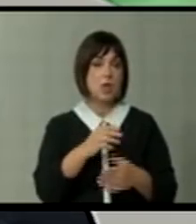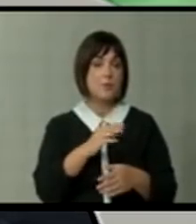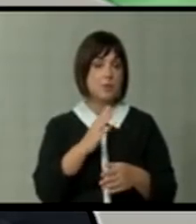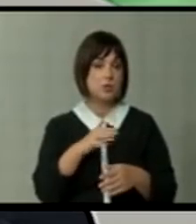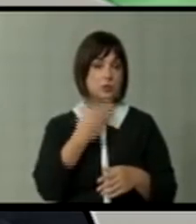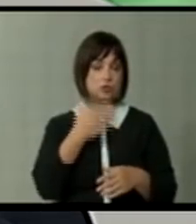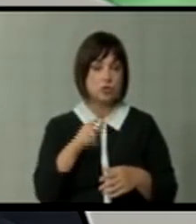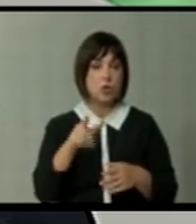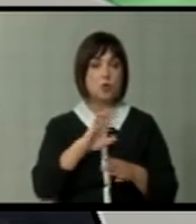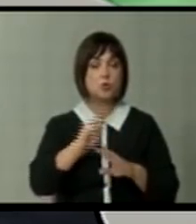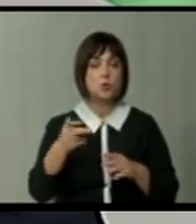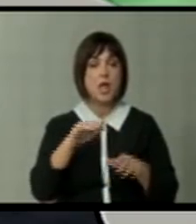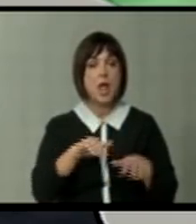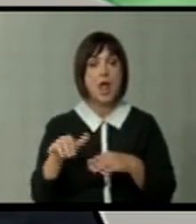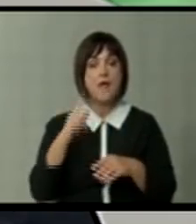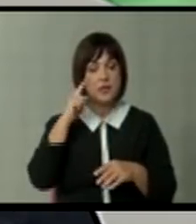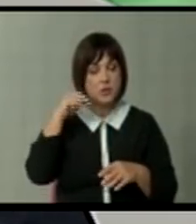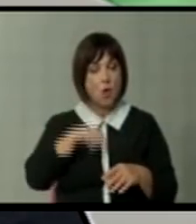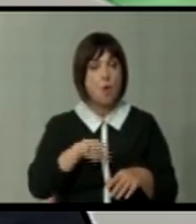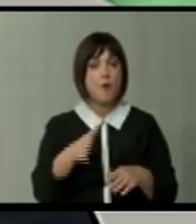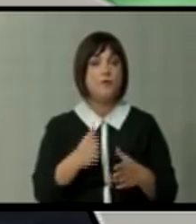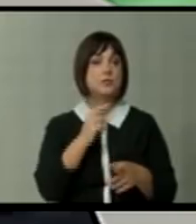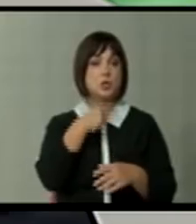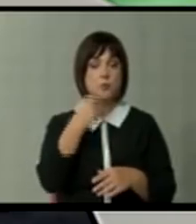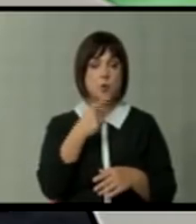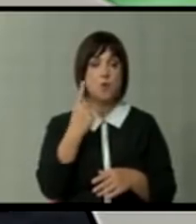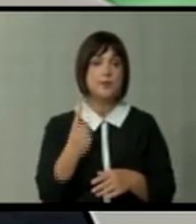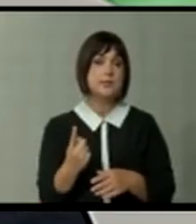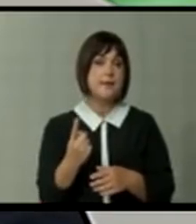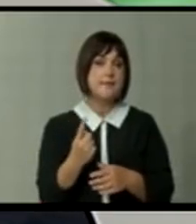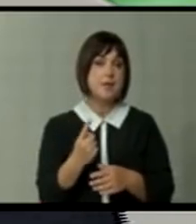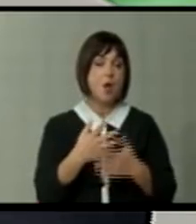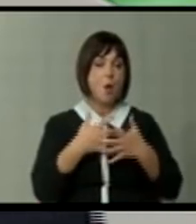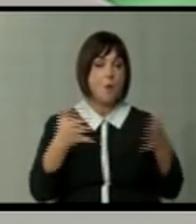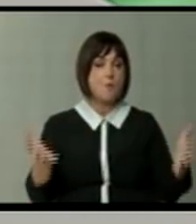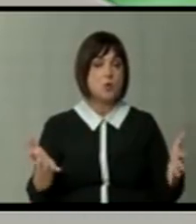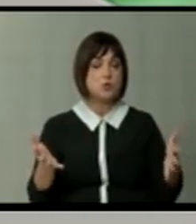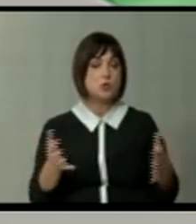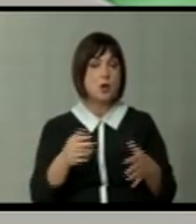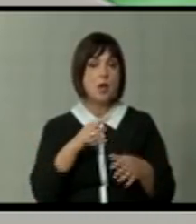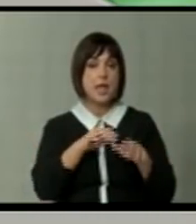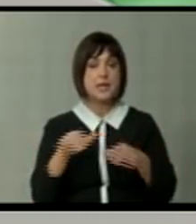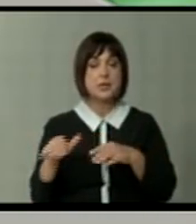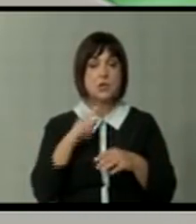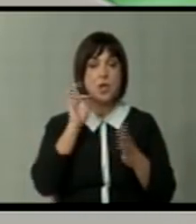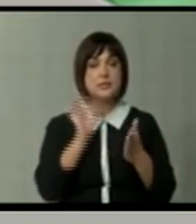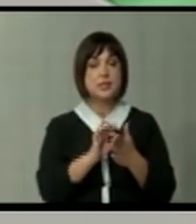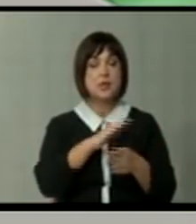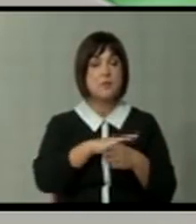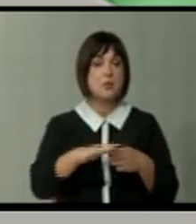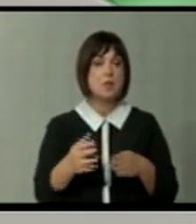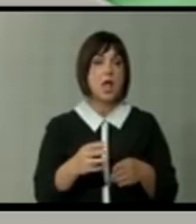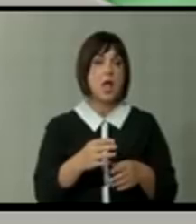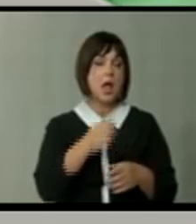Затоа, велам дека, предпоставам, јас лабоко сум уверен дека станува збор за една поширока игранка, чоја стел ќе биде амнестија на